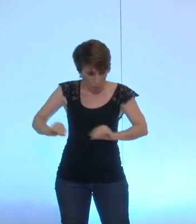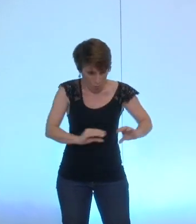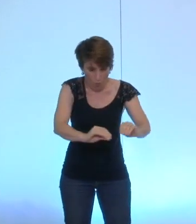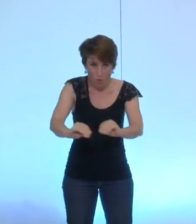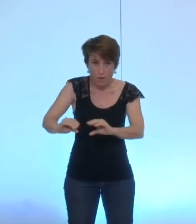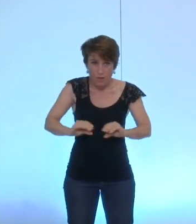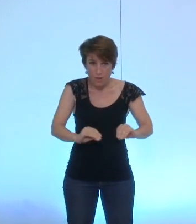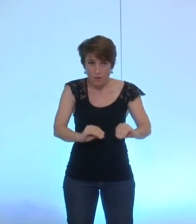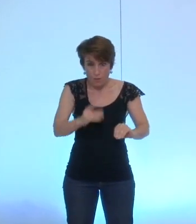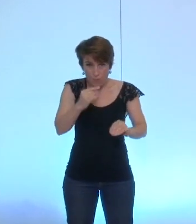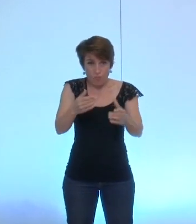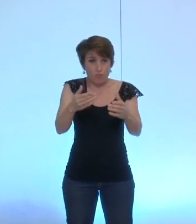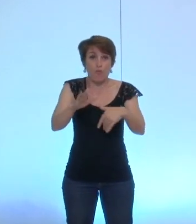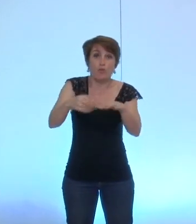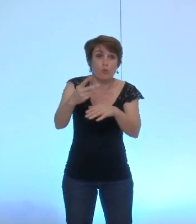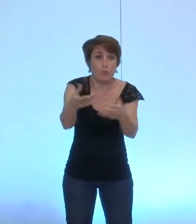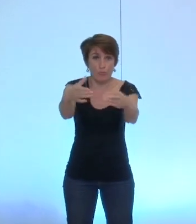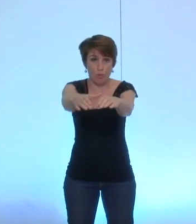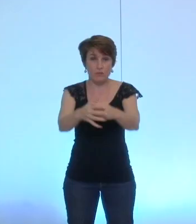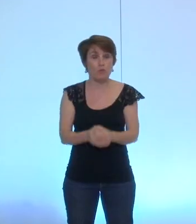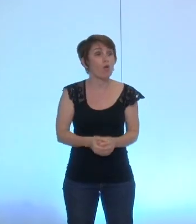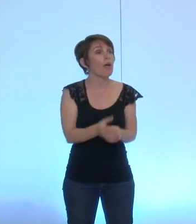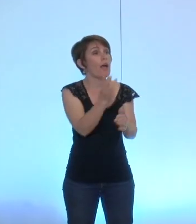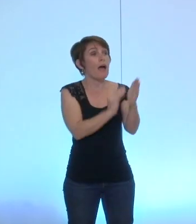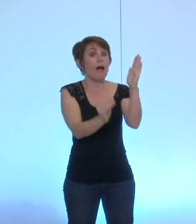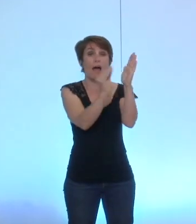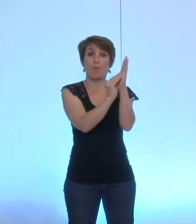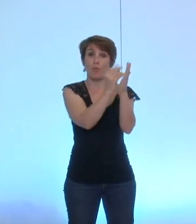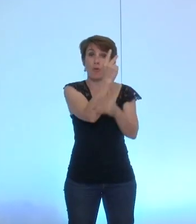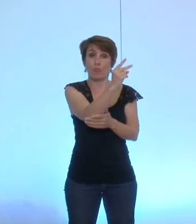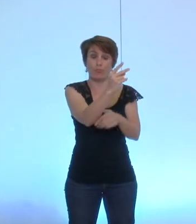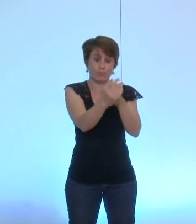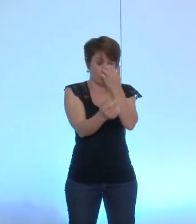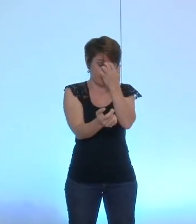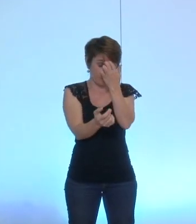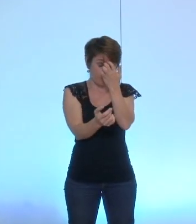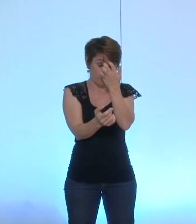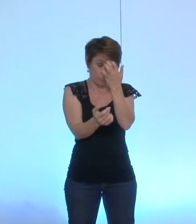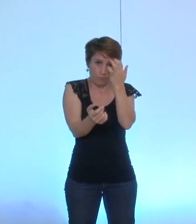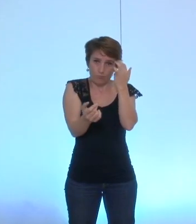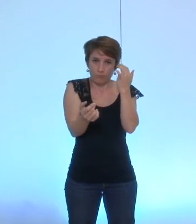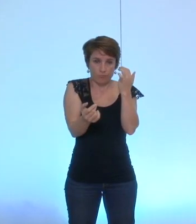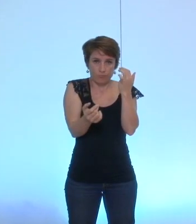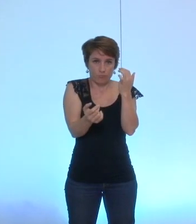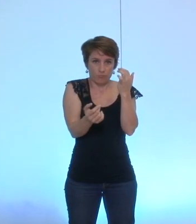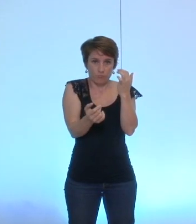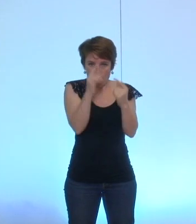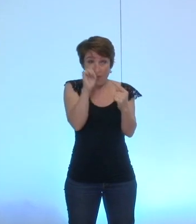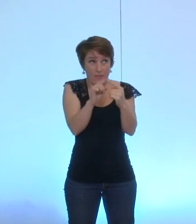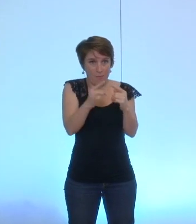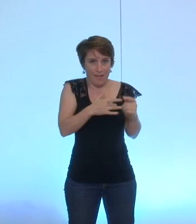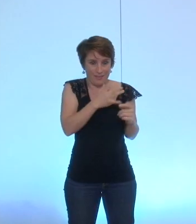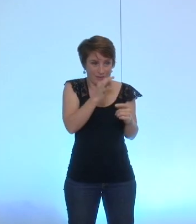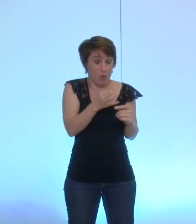cette commission votre amendement et on le voit dans plusieurs éléments il ne permet pas d'organiser concrètement les